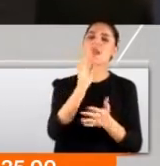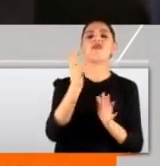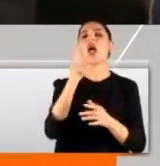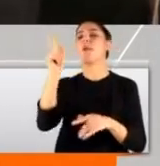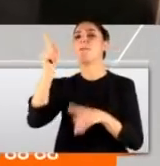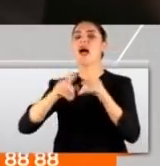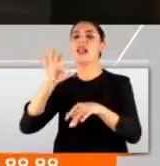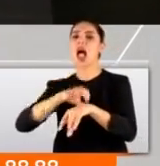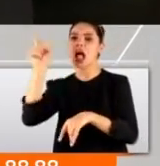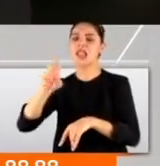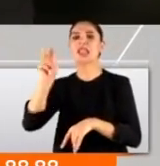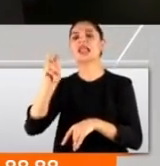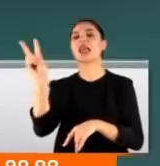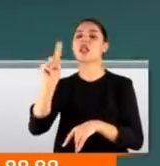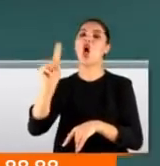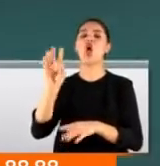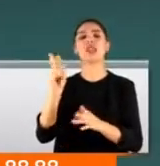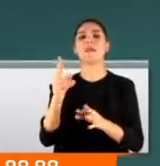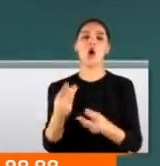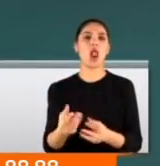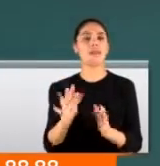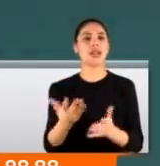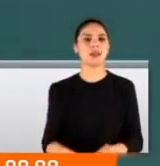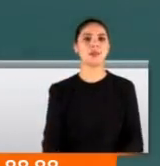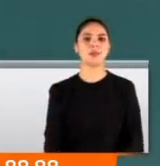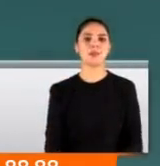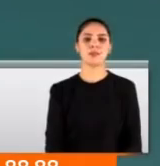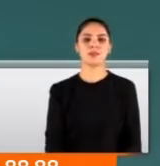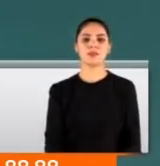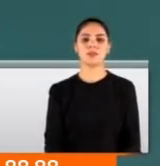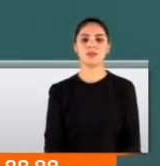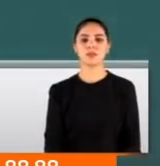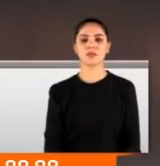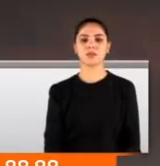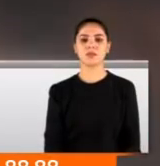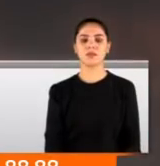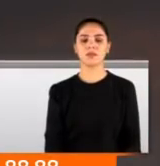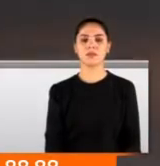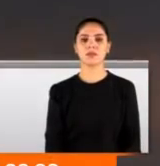-10 seansda biz tedavi alıyoruz. Of, bu bayağı fena.